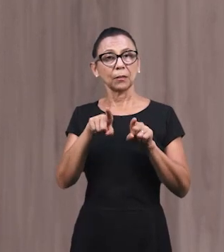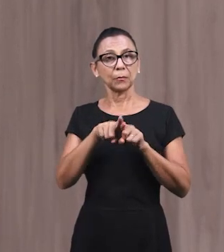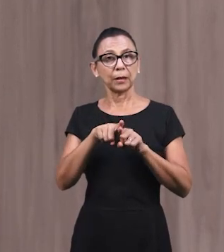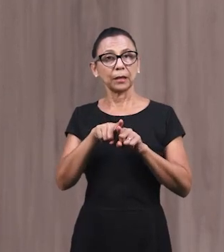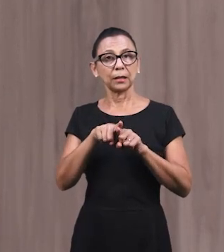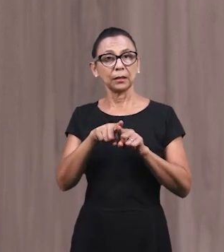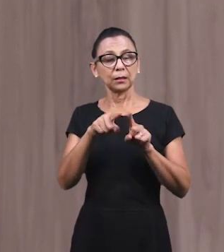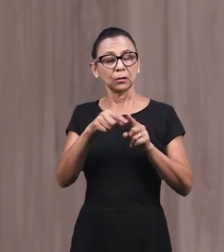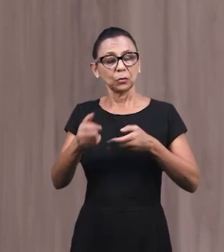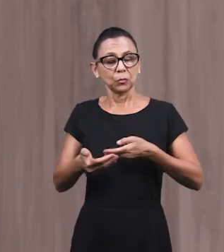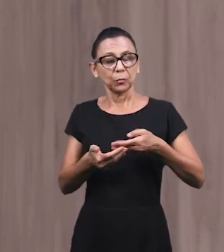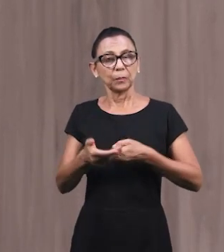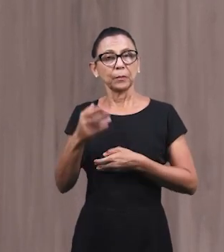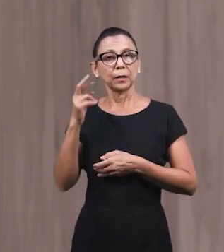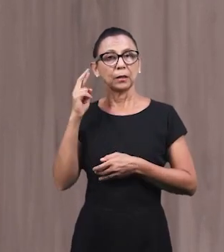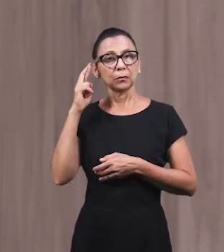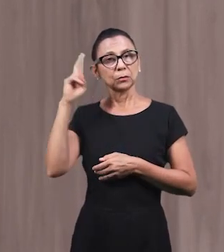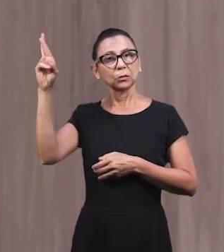избавление.